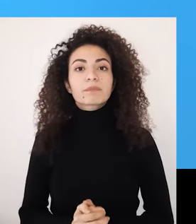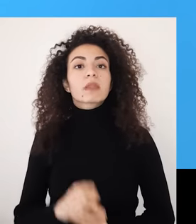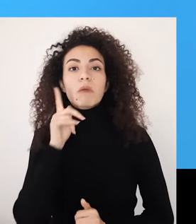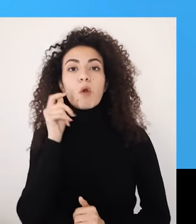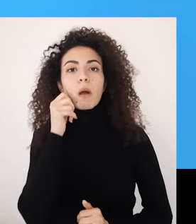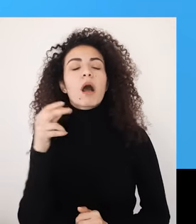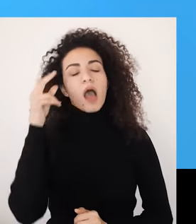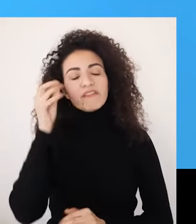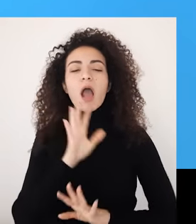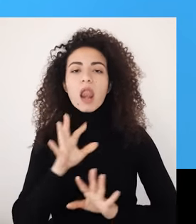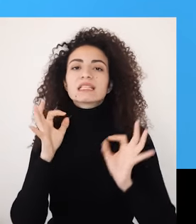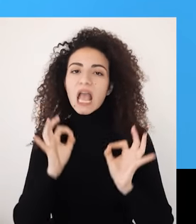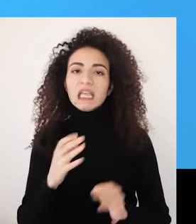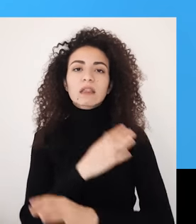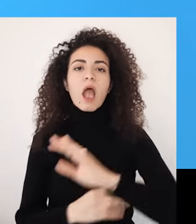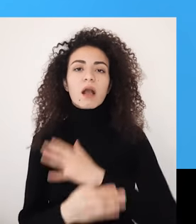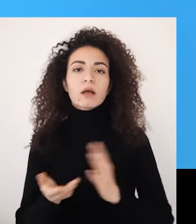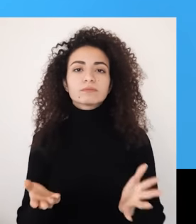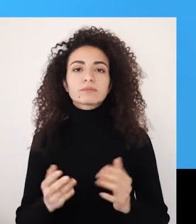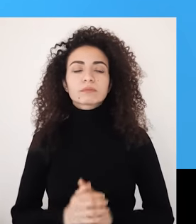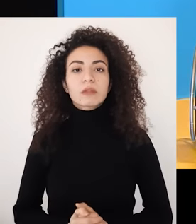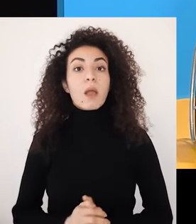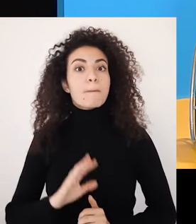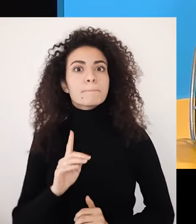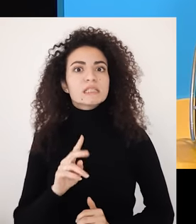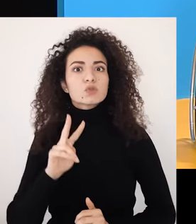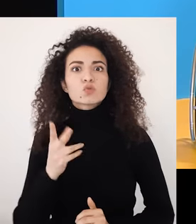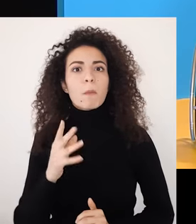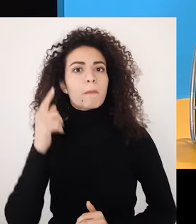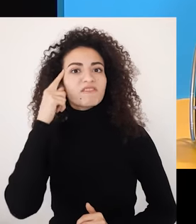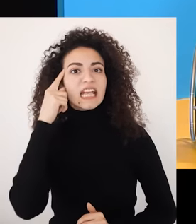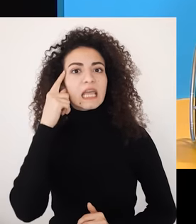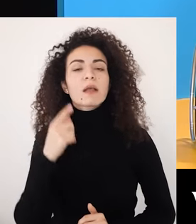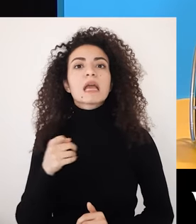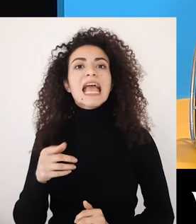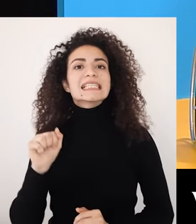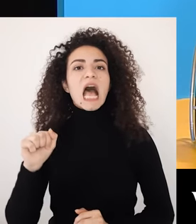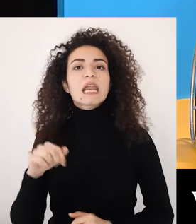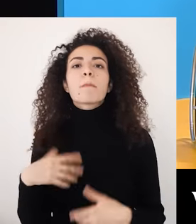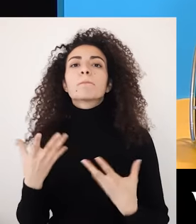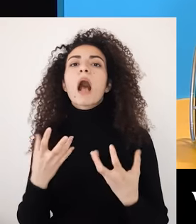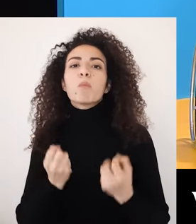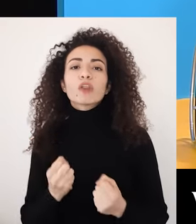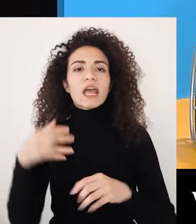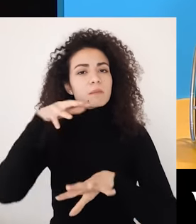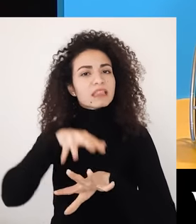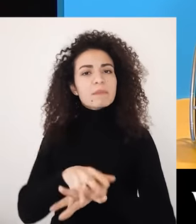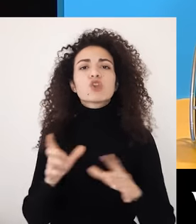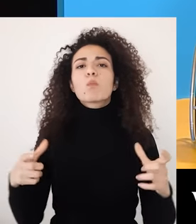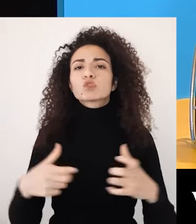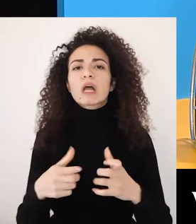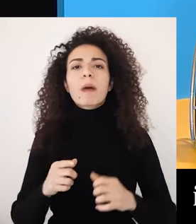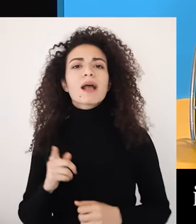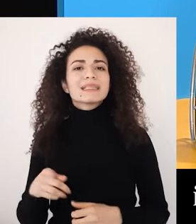تانية أصبحت الإعاقة أمر واقع بحياة ليلة وزياد ومتصل بنظرته لسارة لصارت شخص غير قادر على